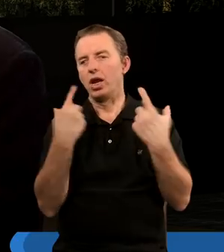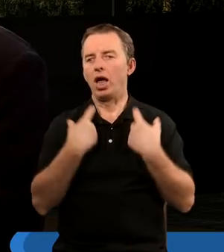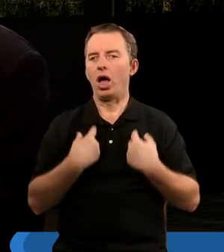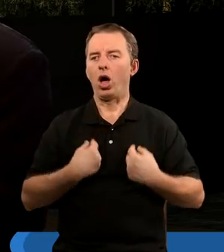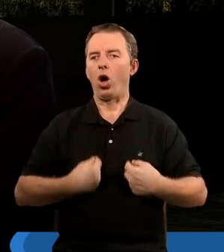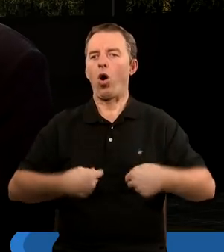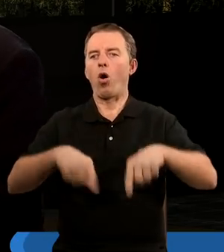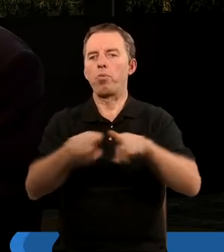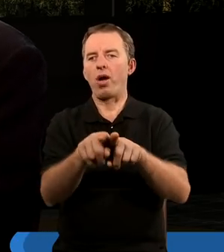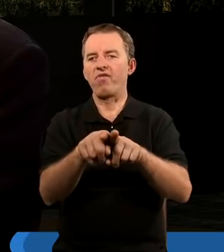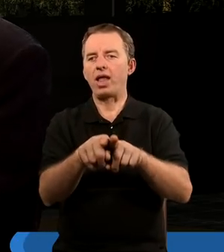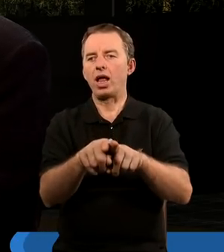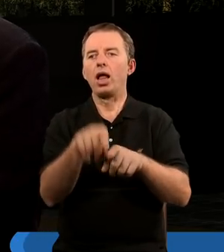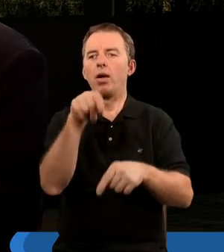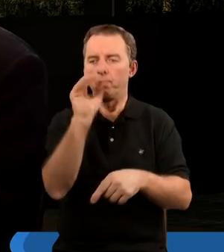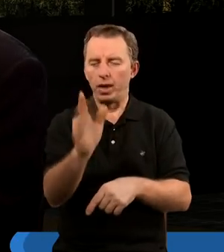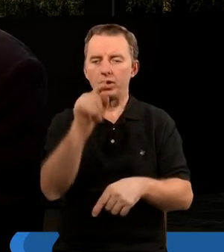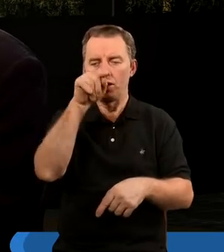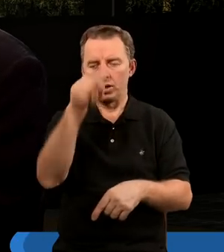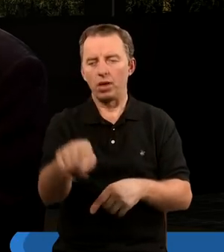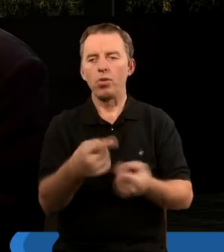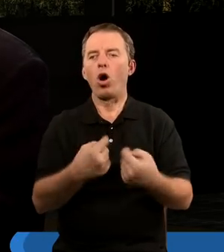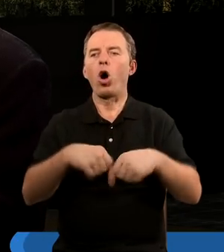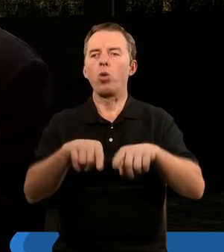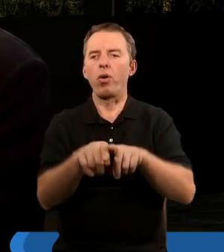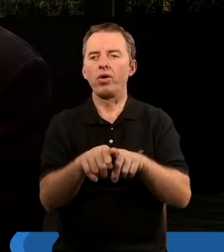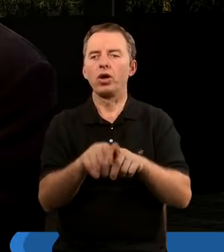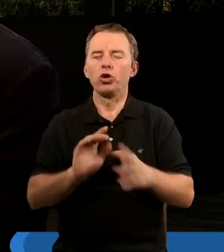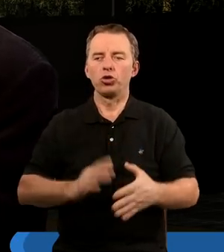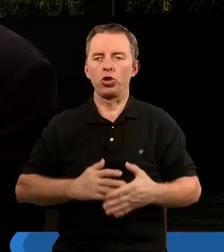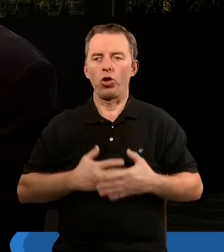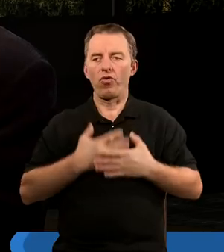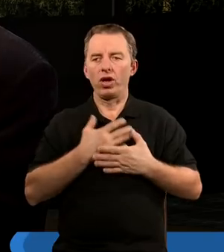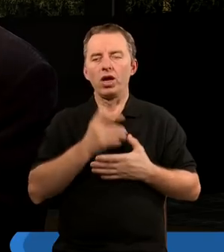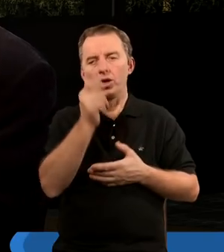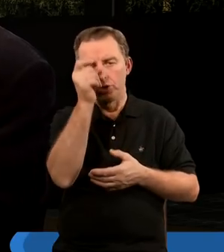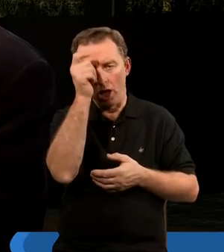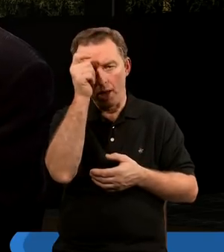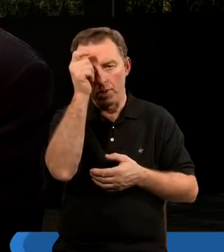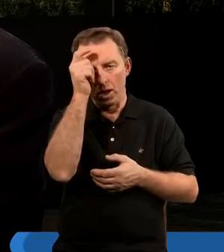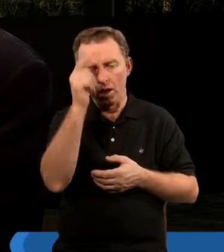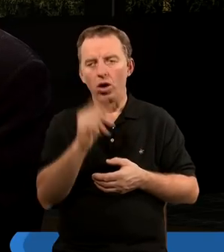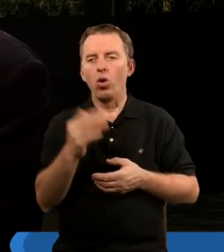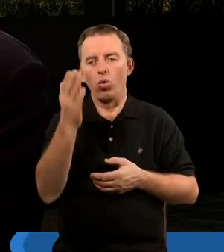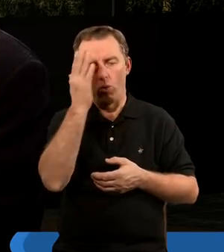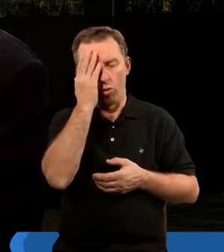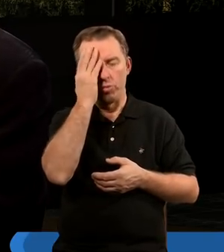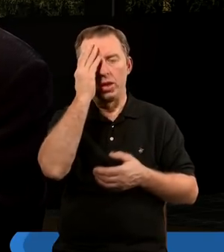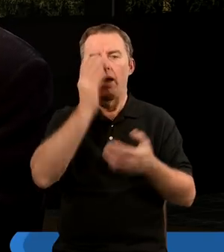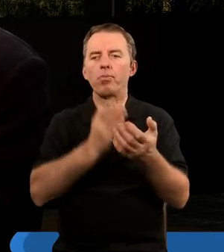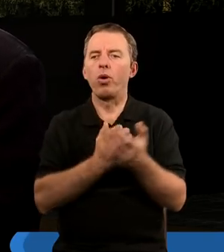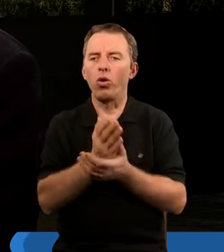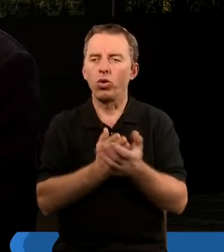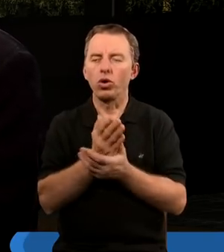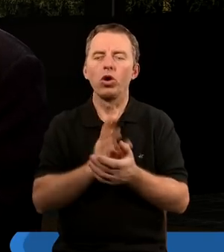obywatel, będąc tym obywatelem przecież. I dziwne, że diabeł potrafi się posługiwać